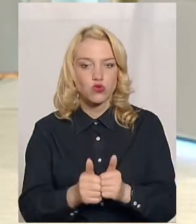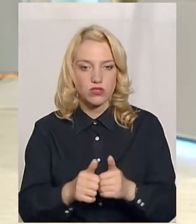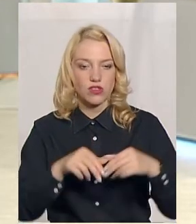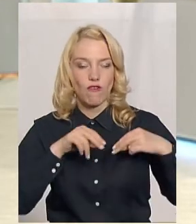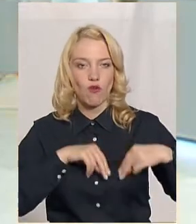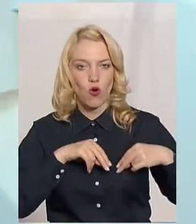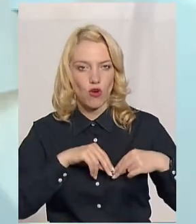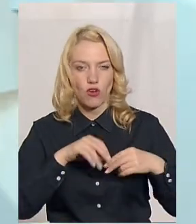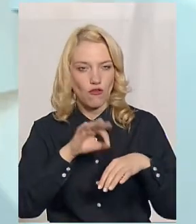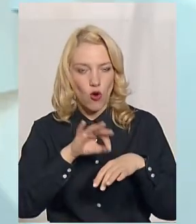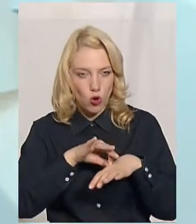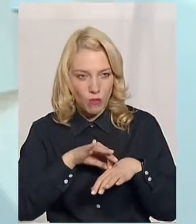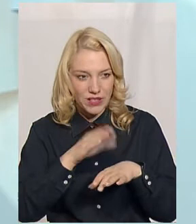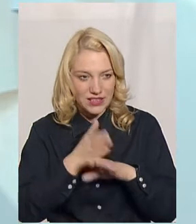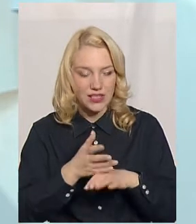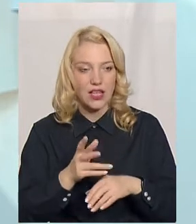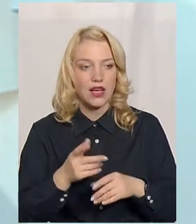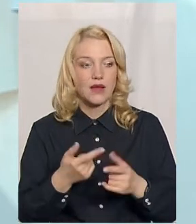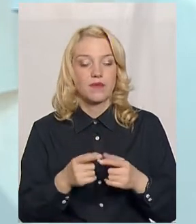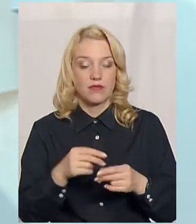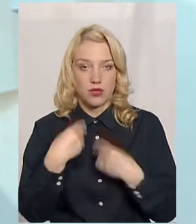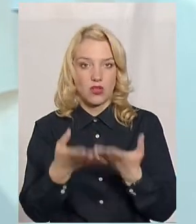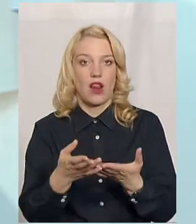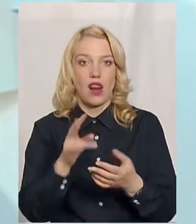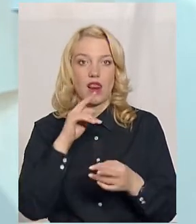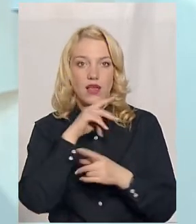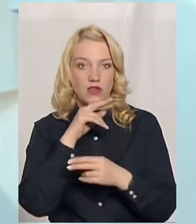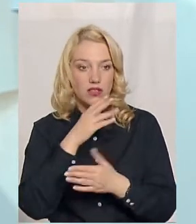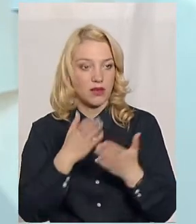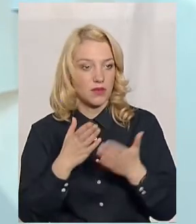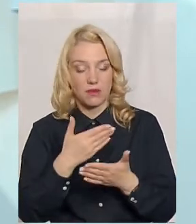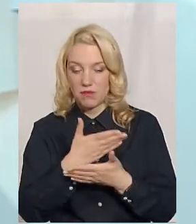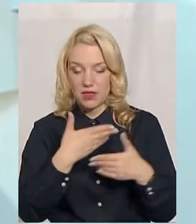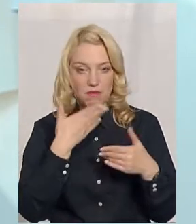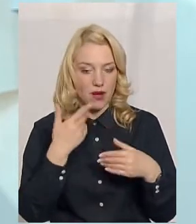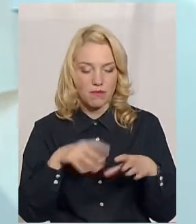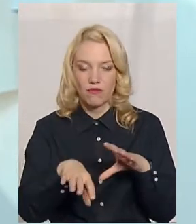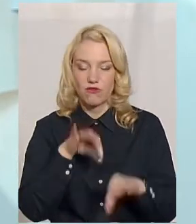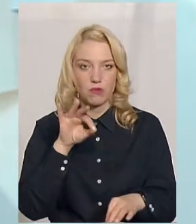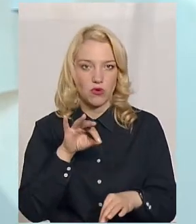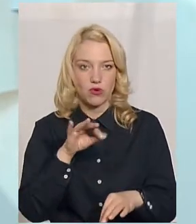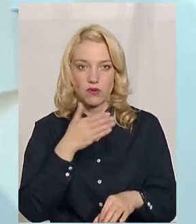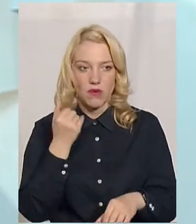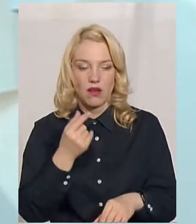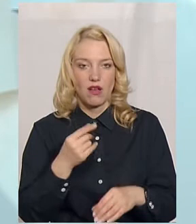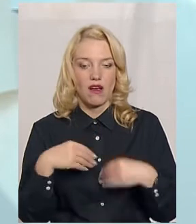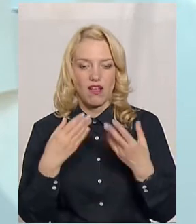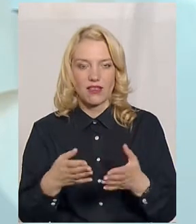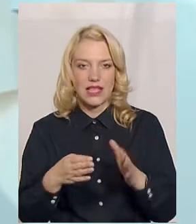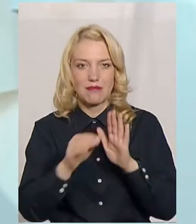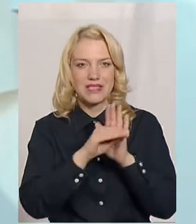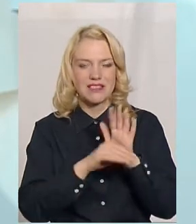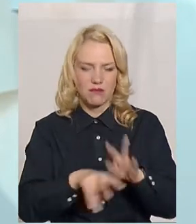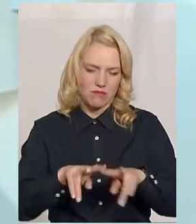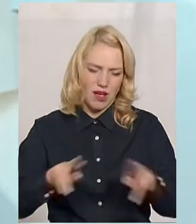призначаються відповідні ліки. І коли ми не маємо цього вибору, а даємо одинакову схему